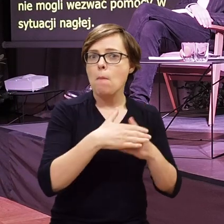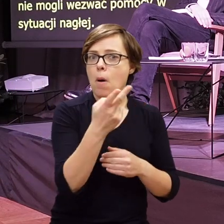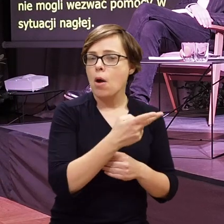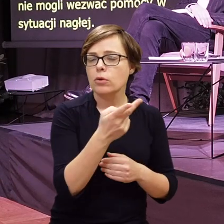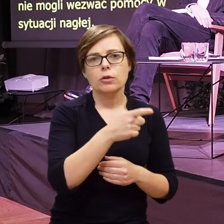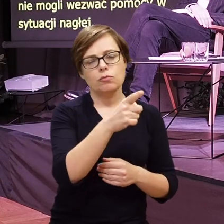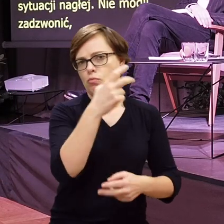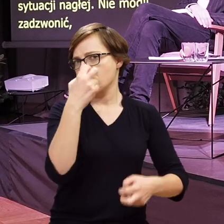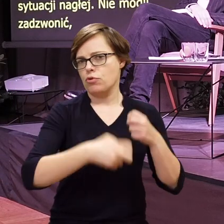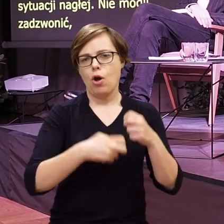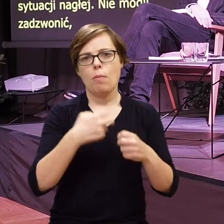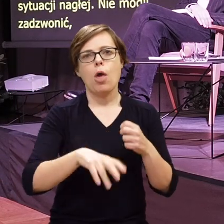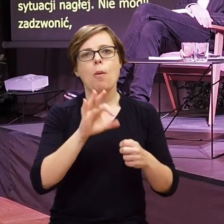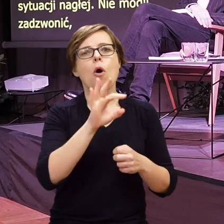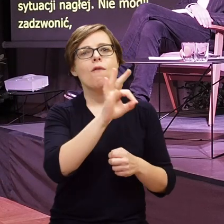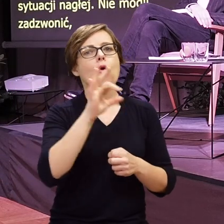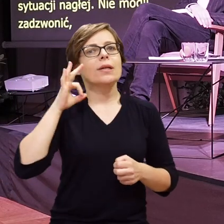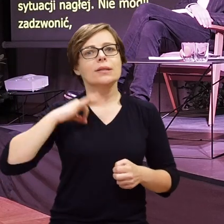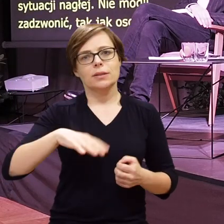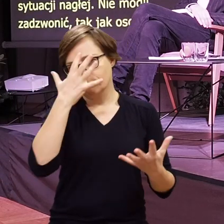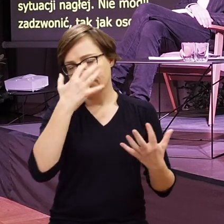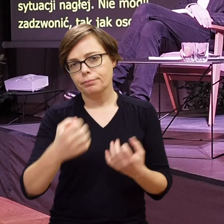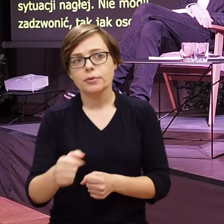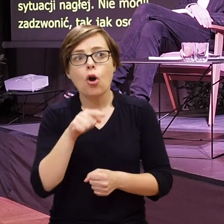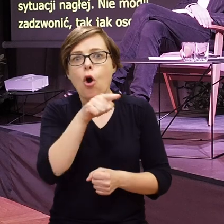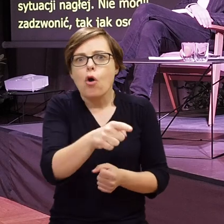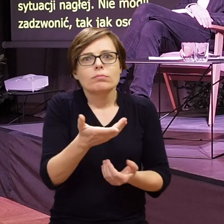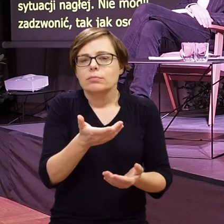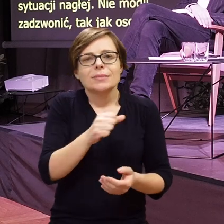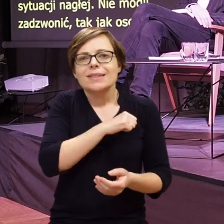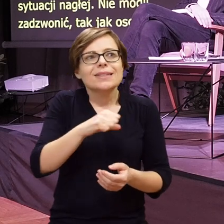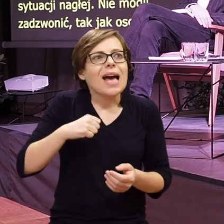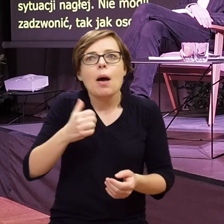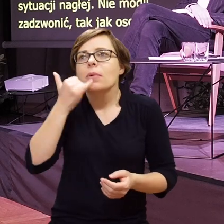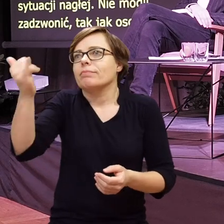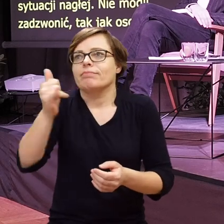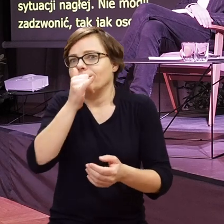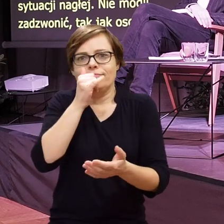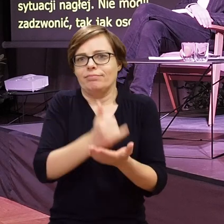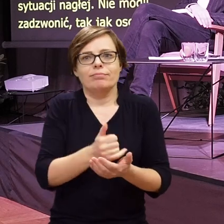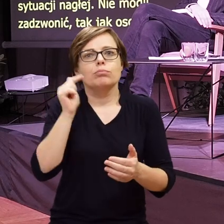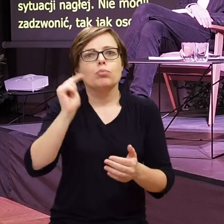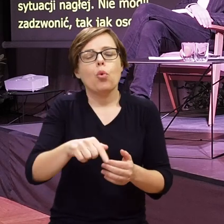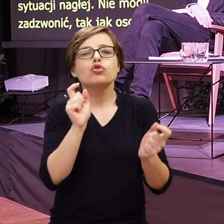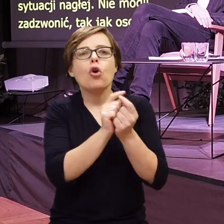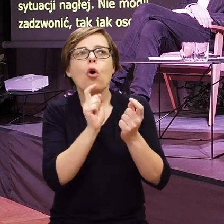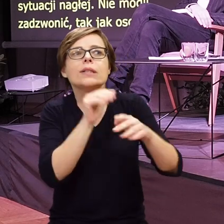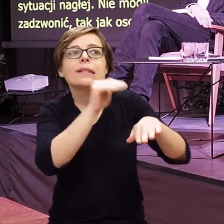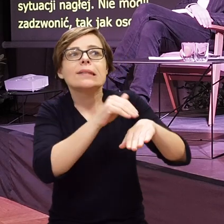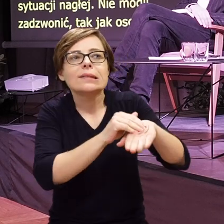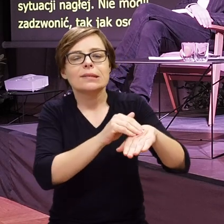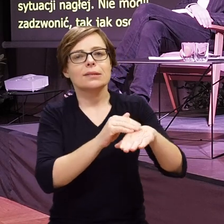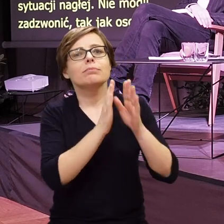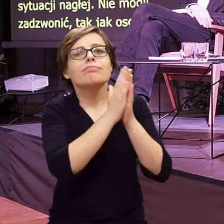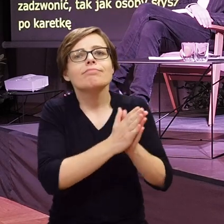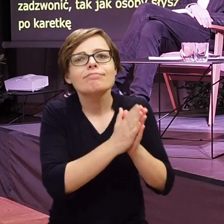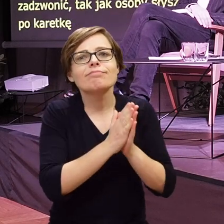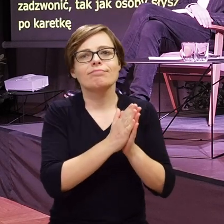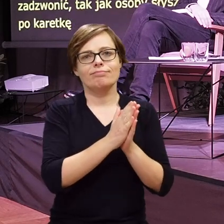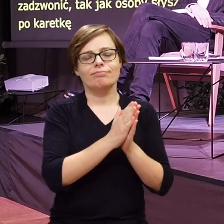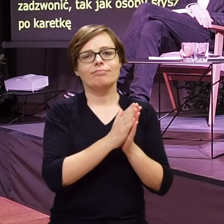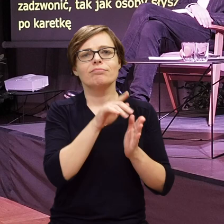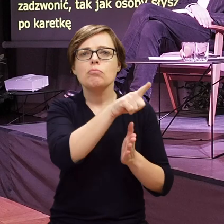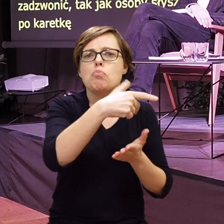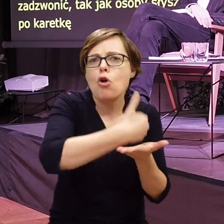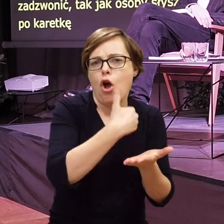miało z tym ogromny kłopot, dlatego że ich syn stracił przytomność i oni po prostu nie mogli w żaden sposób sami tego zrobić. Musieli pobiec do sąsiada, czy do sąsiadki,